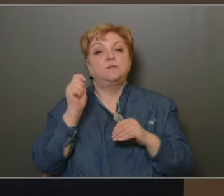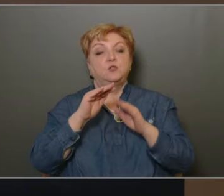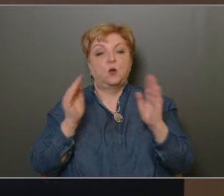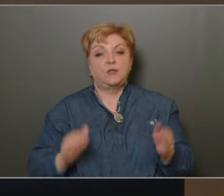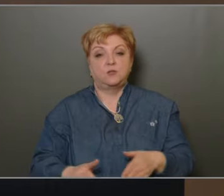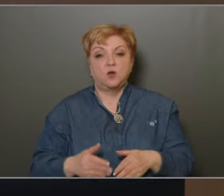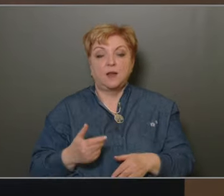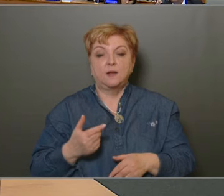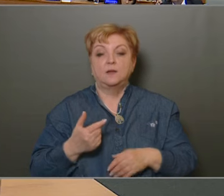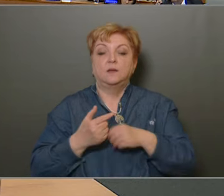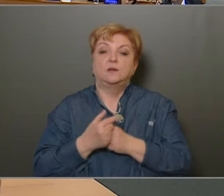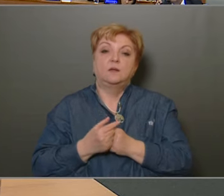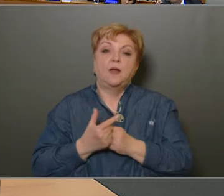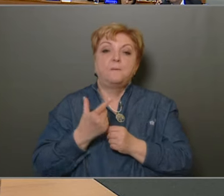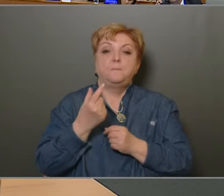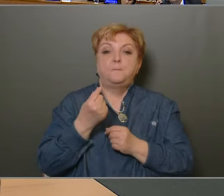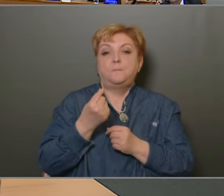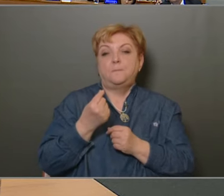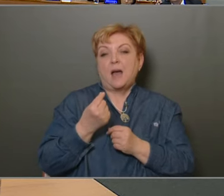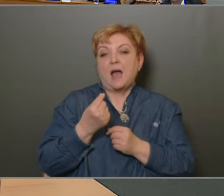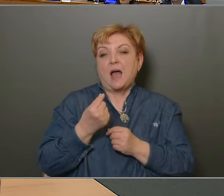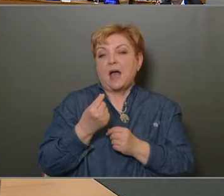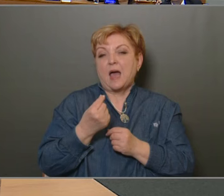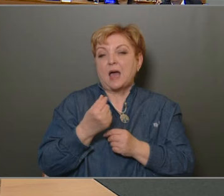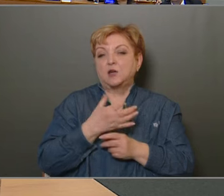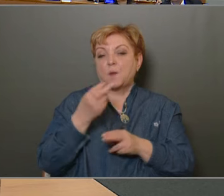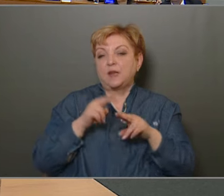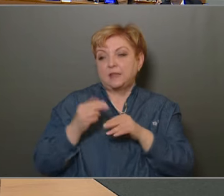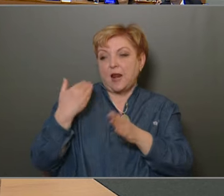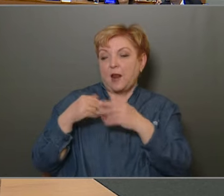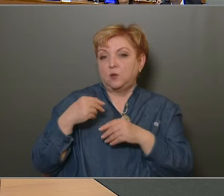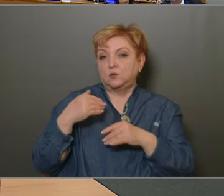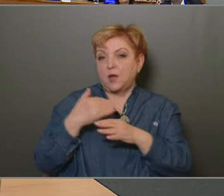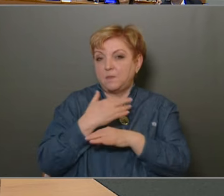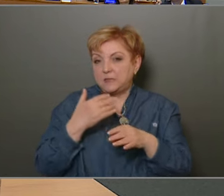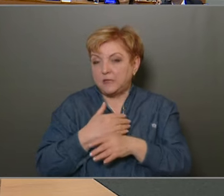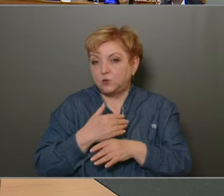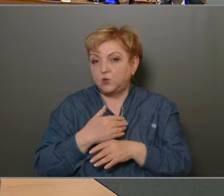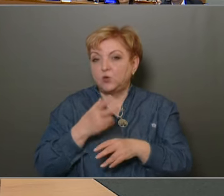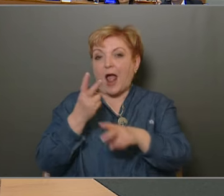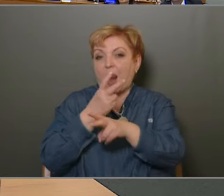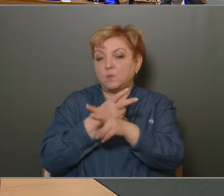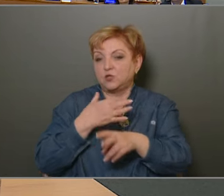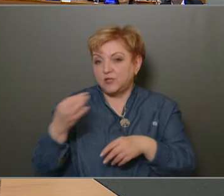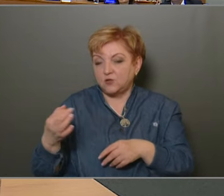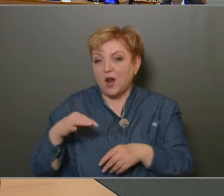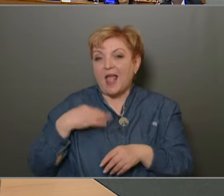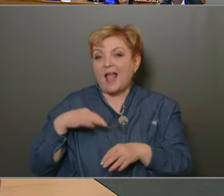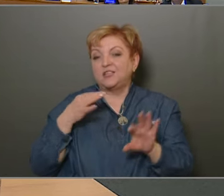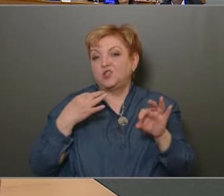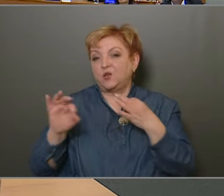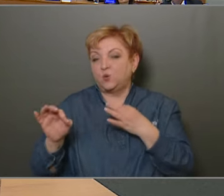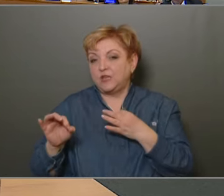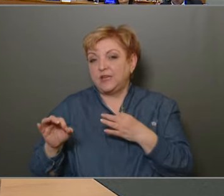képviselőtestület. Pár napi rendel előtt beszéltünk az államosításról, az egészségügyi